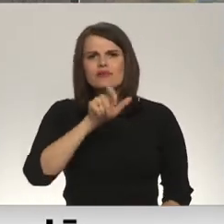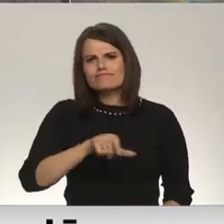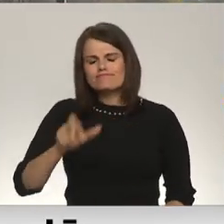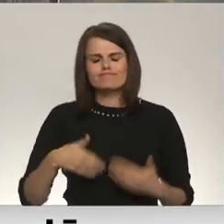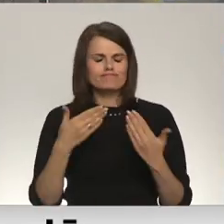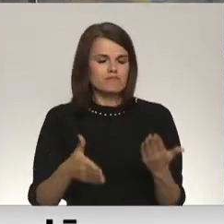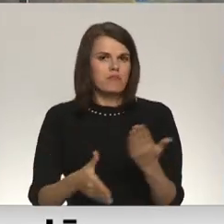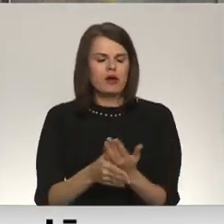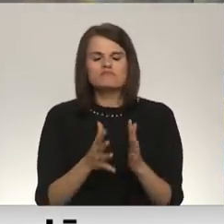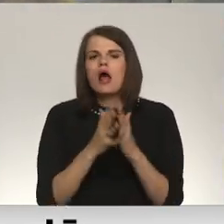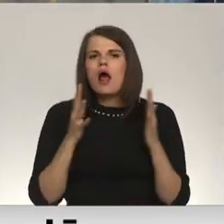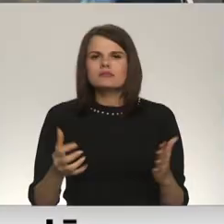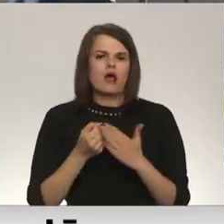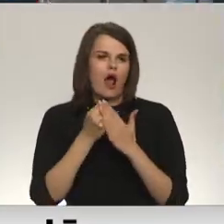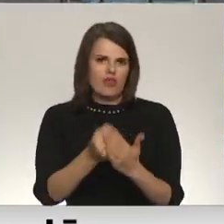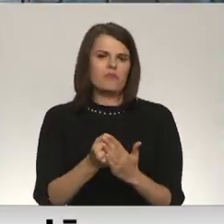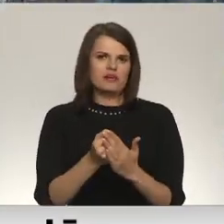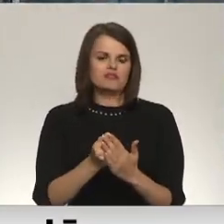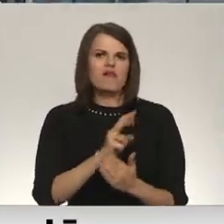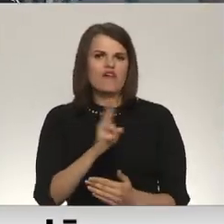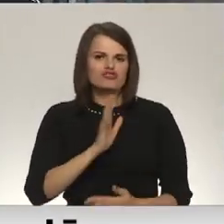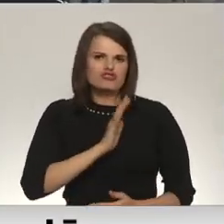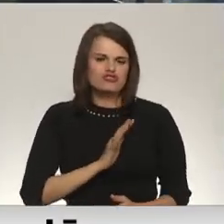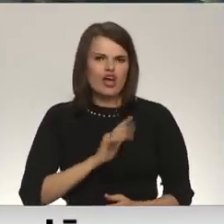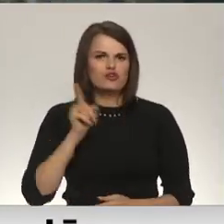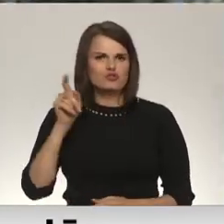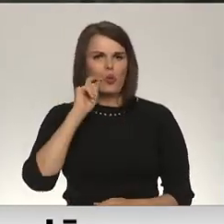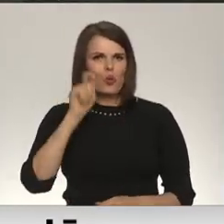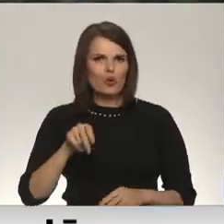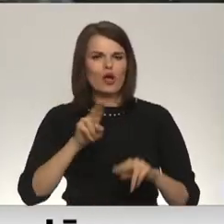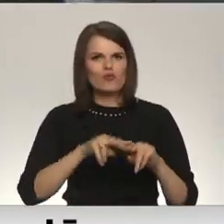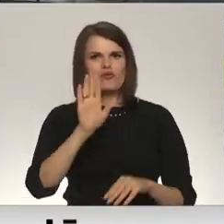norādot, ka tā ir liels atbalsts Griebijas iebrukumā cietušiem iedzīvotājiem un valsts infrastruktūrai.